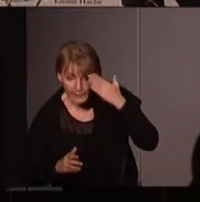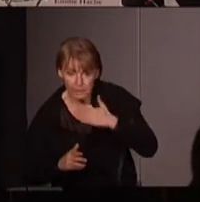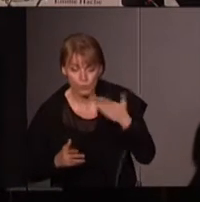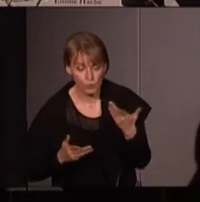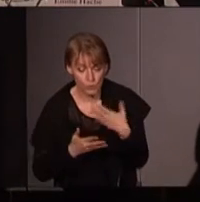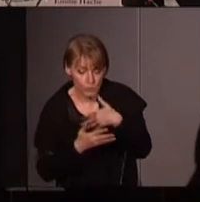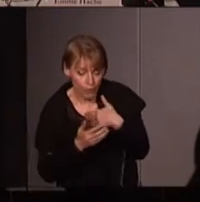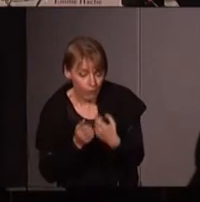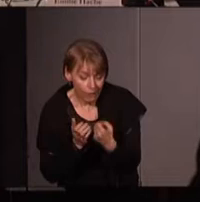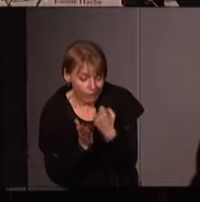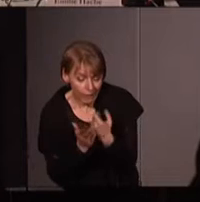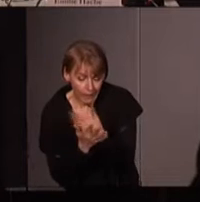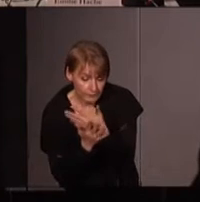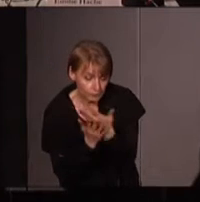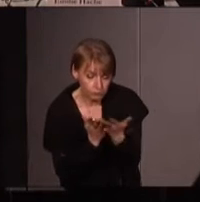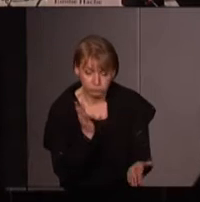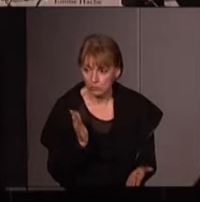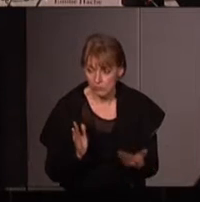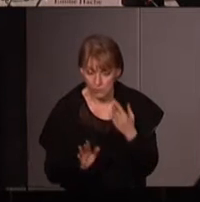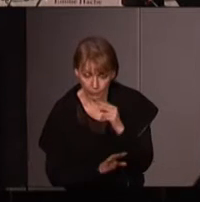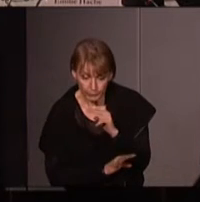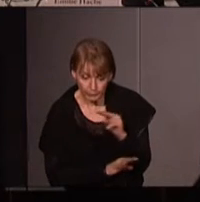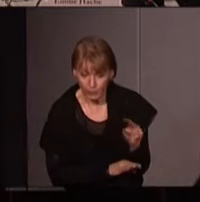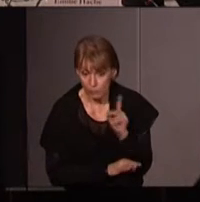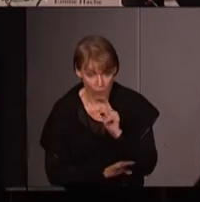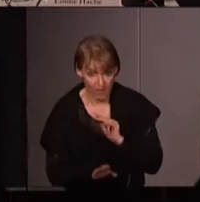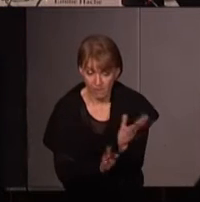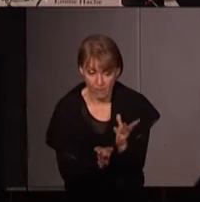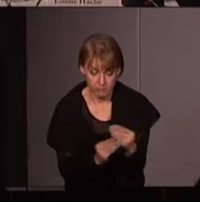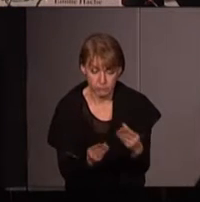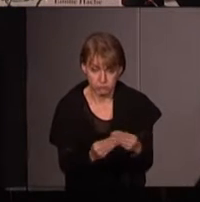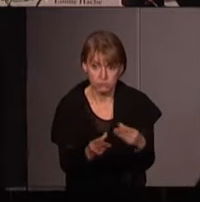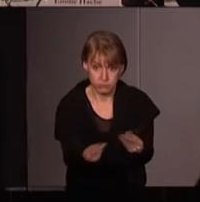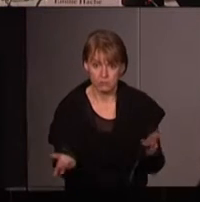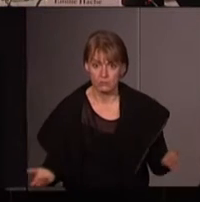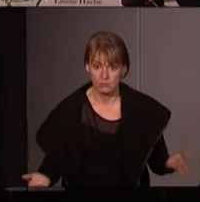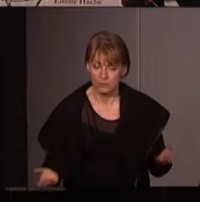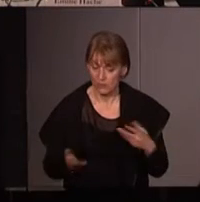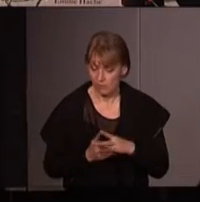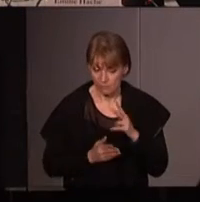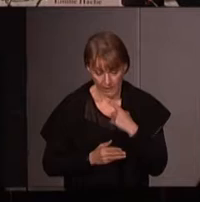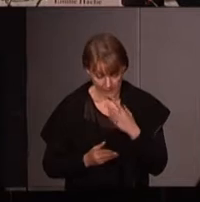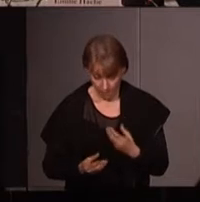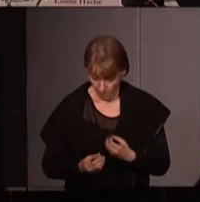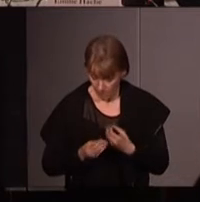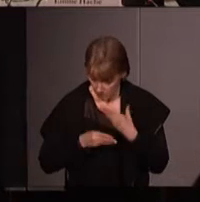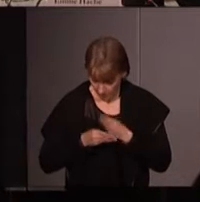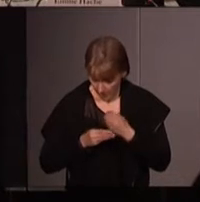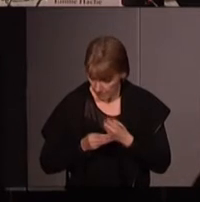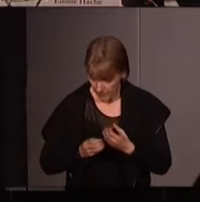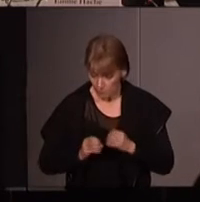espèces etc qui sont en guise d'extinction on nous a appris à nous désintéresser de tout ça